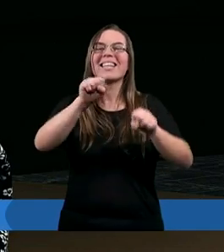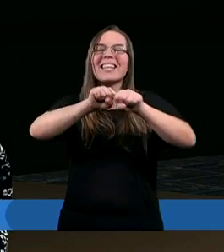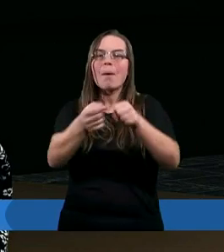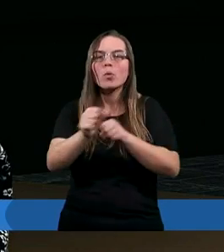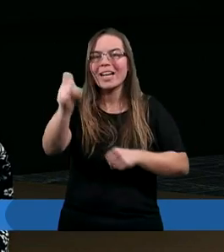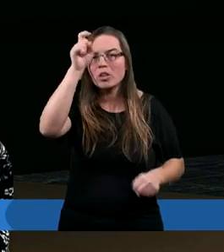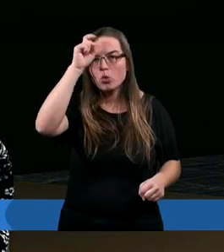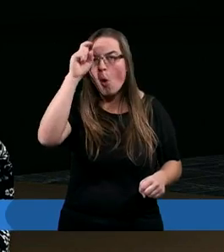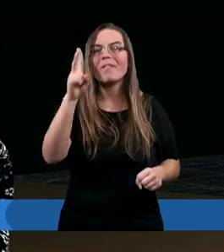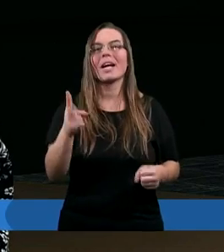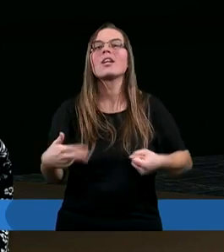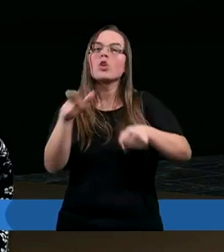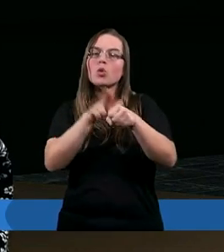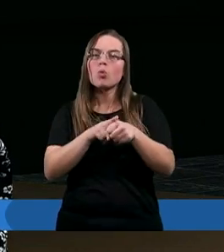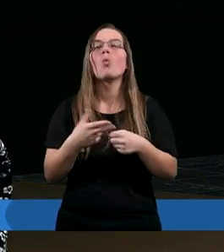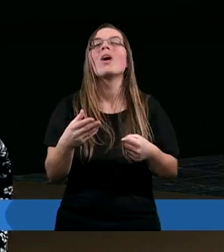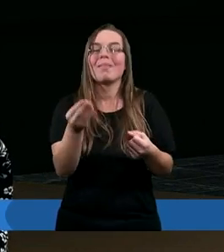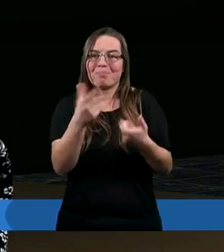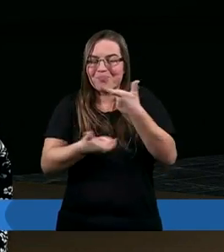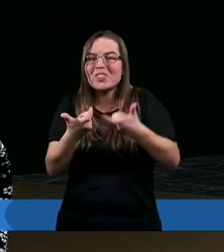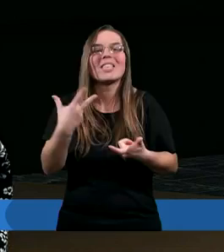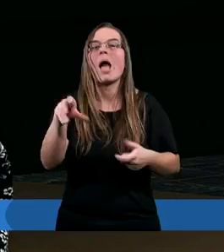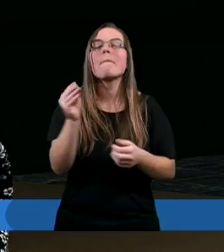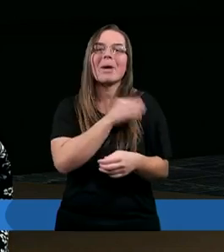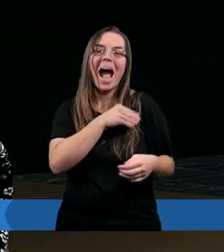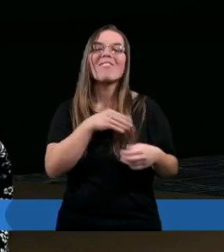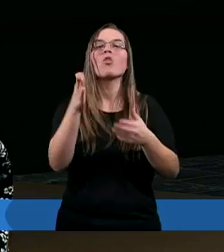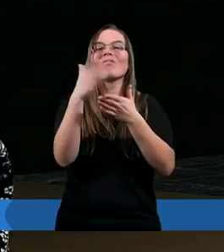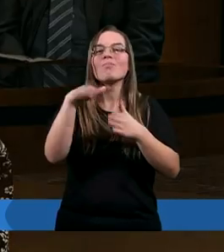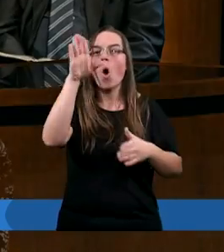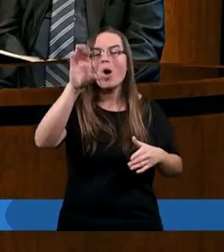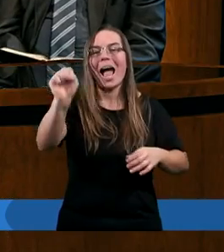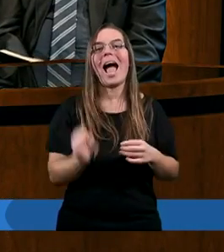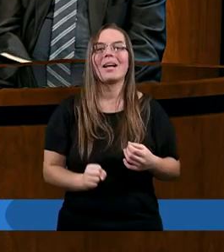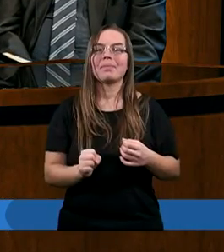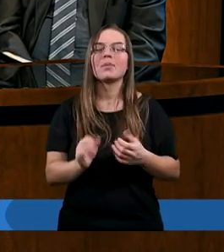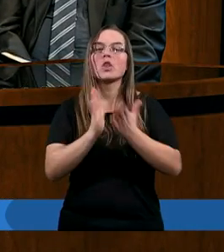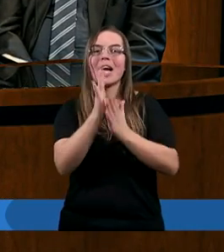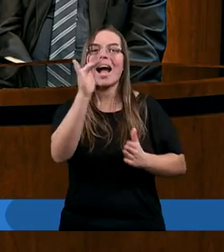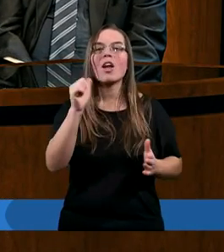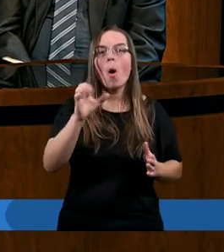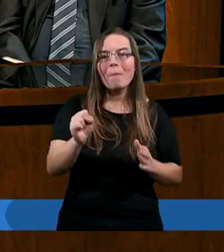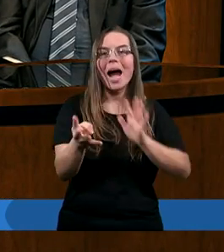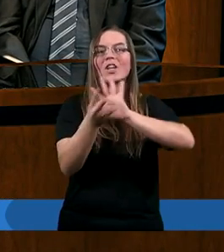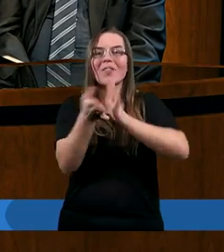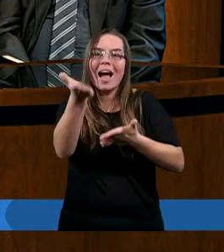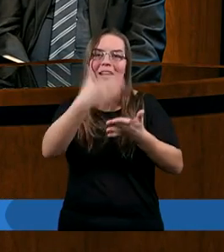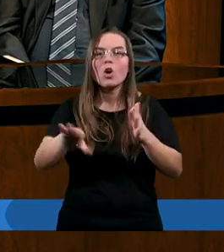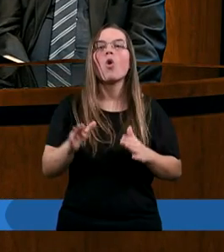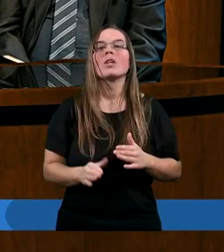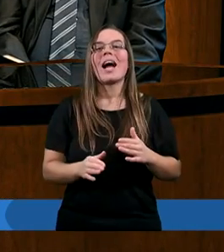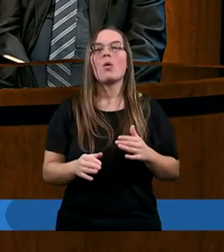jest człowiek, który pije nieprawość jak wodę. Księga Joba, dziewiętnasty rozdział.